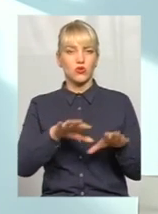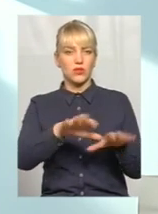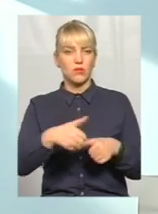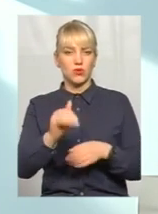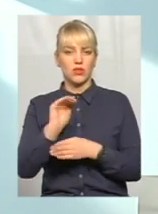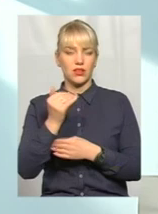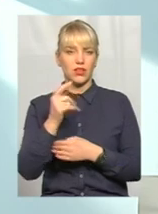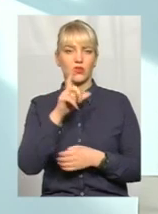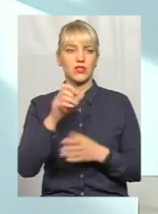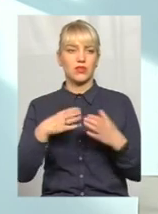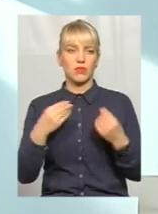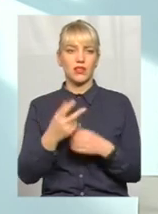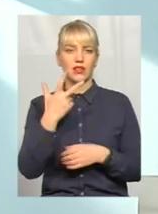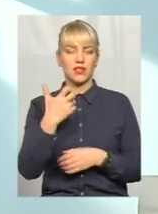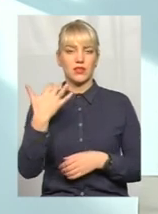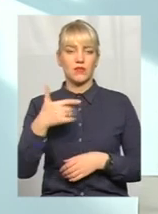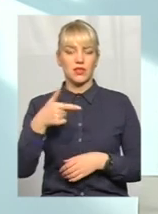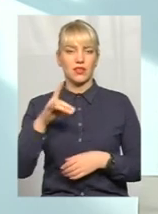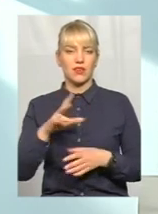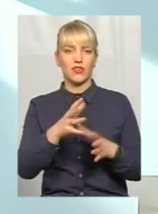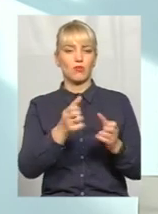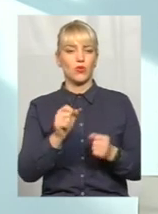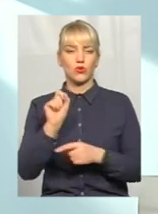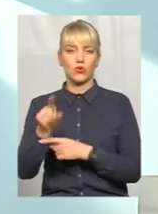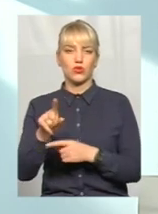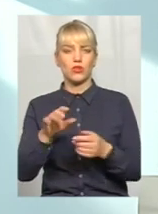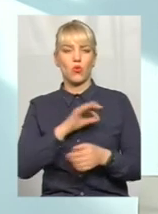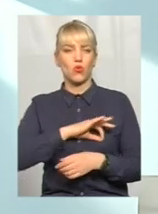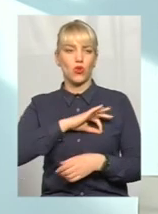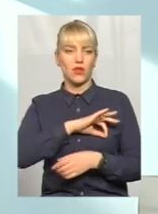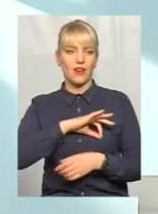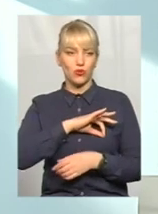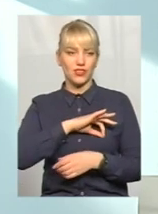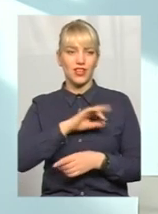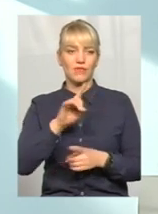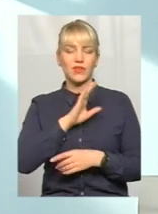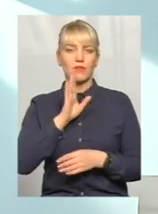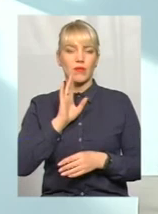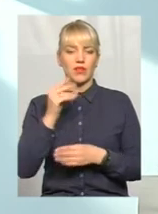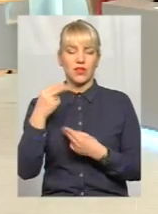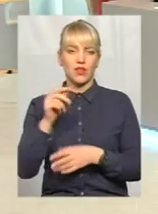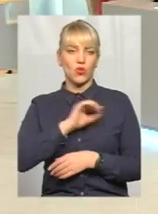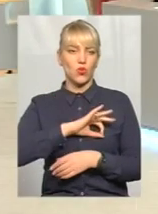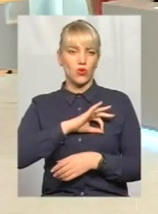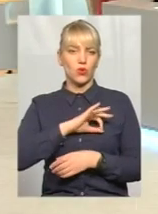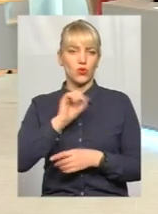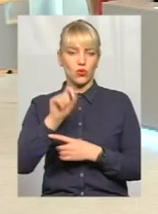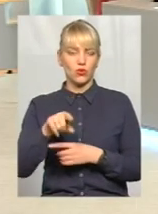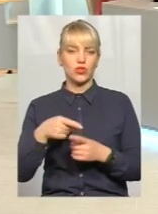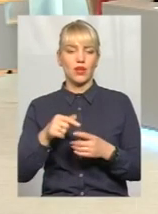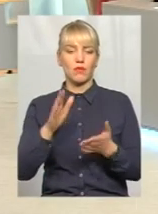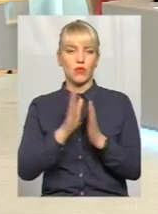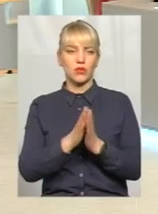Вони за 350 гривень беруть доручення в нотаріуса, мама дає доручення, і просить представляти